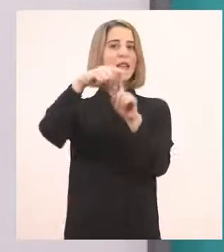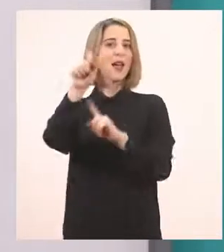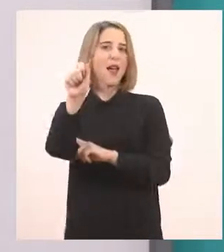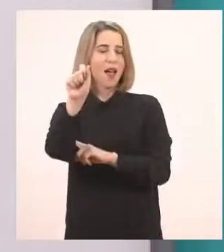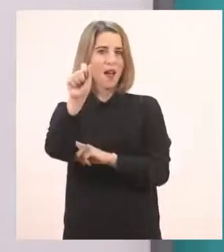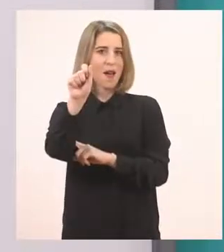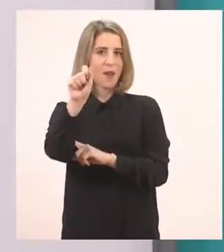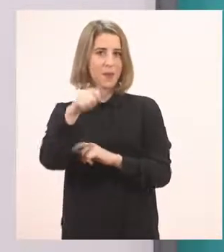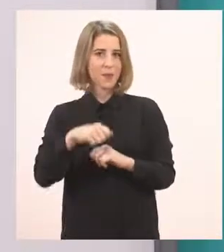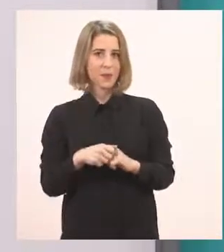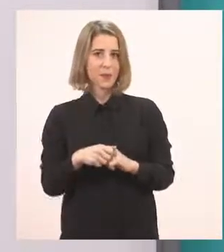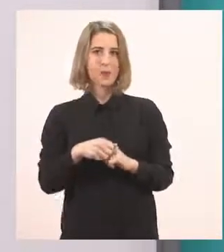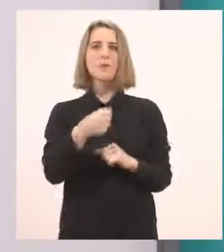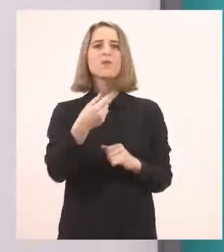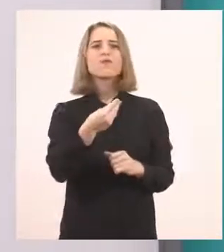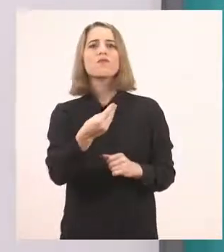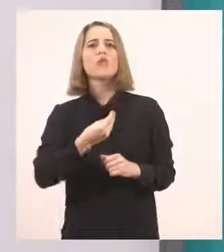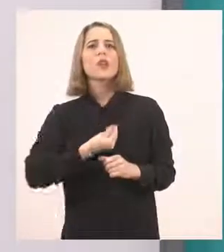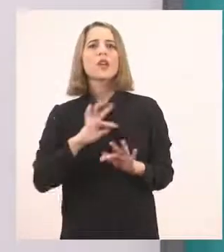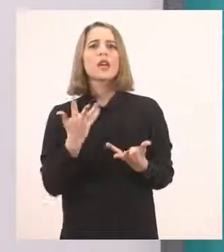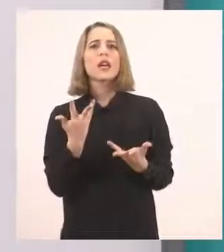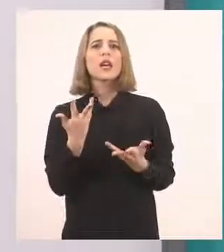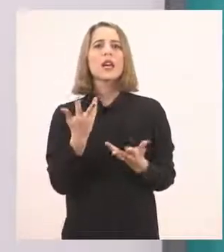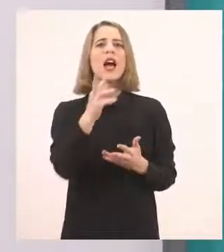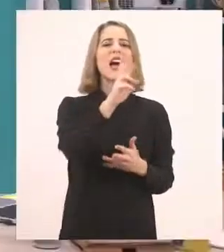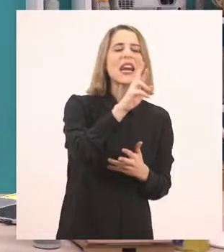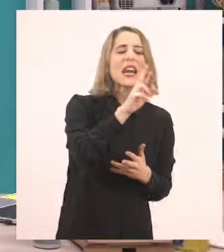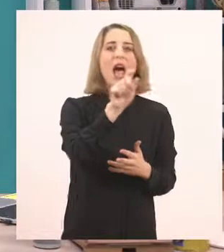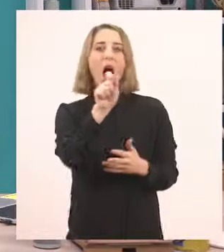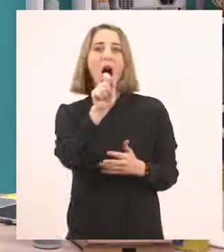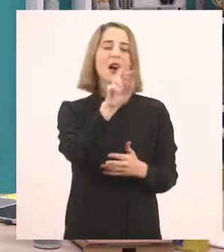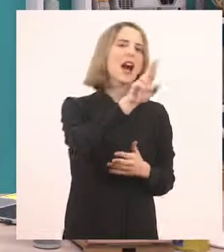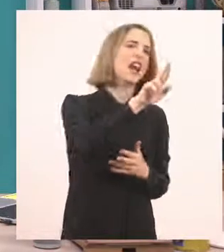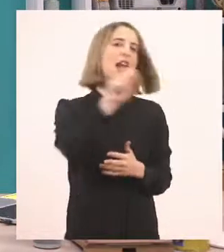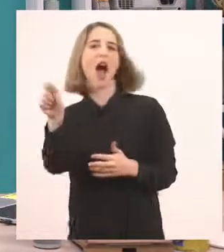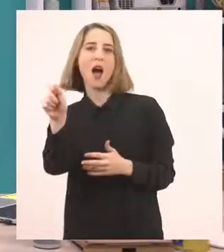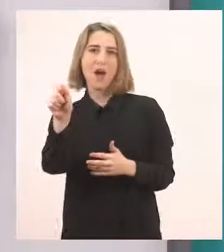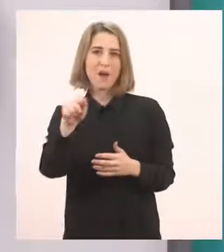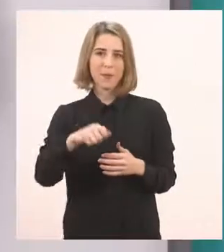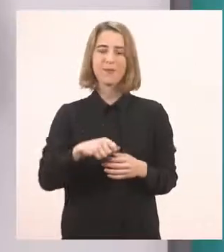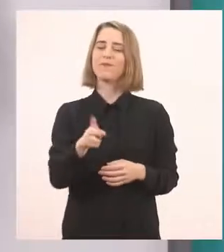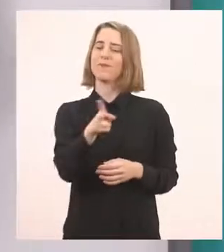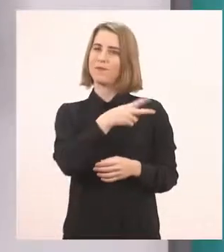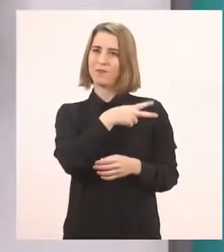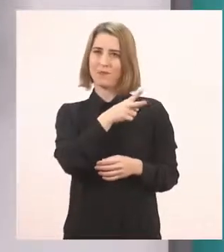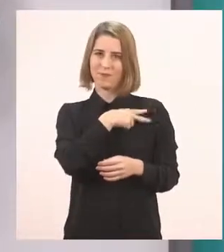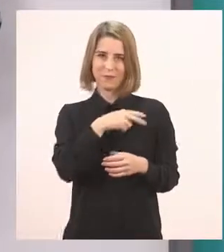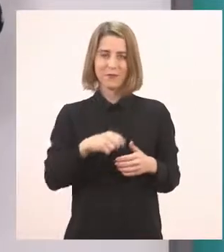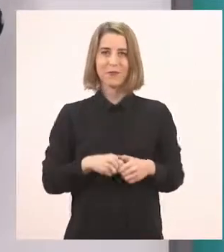το α, τι θα μου κάνει ρ, α, όλα μαζί ρ, πολύ ωραία.